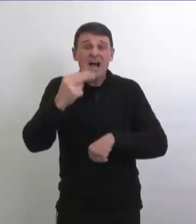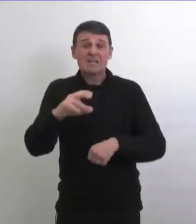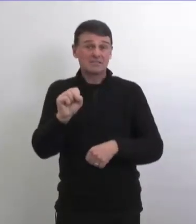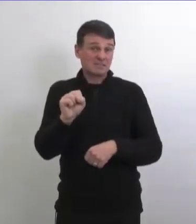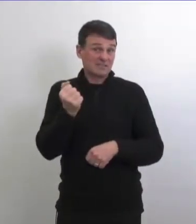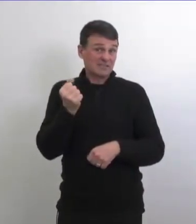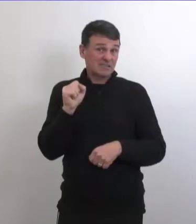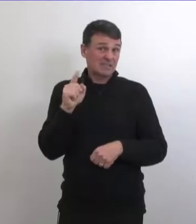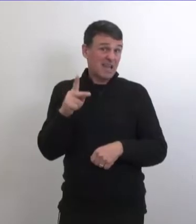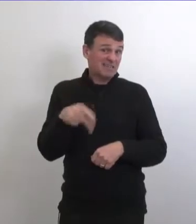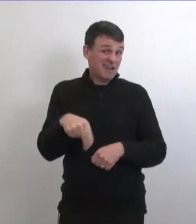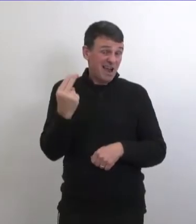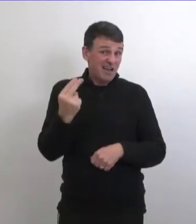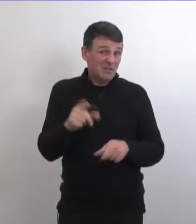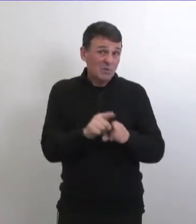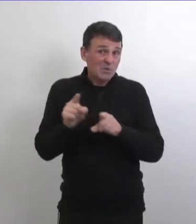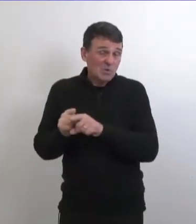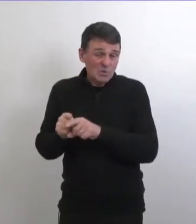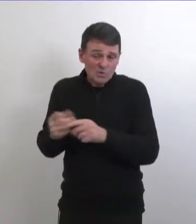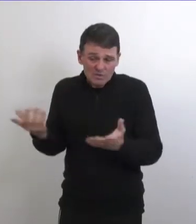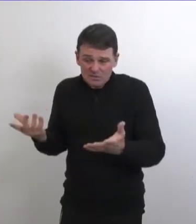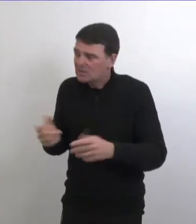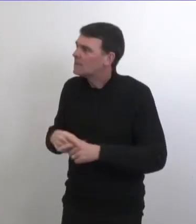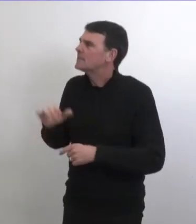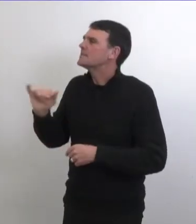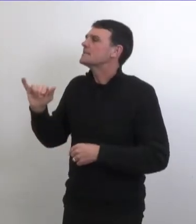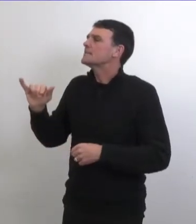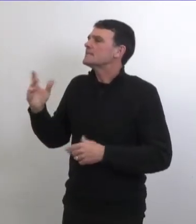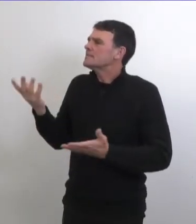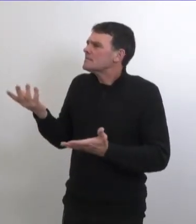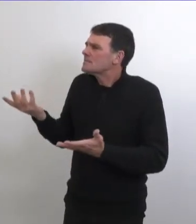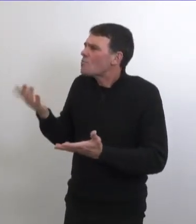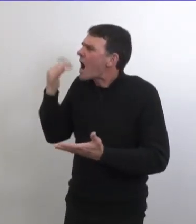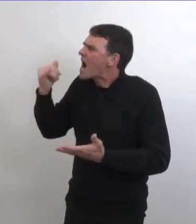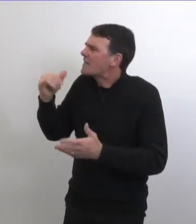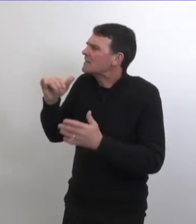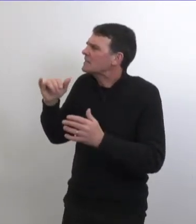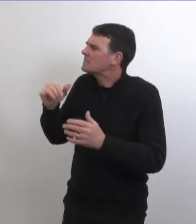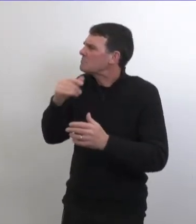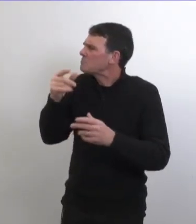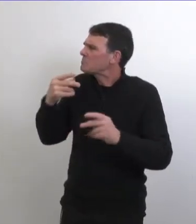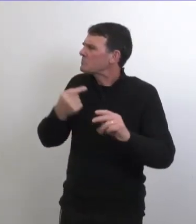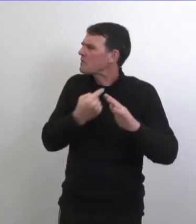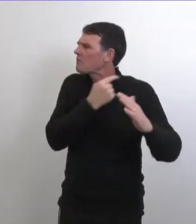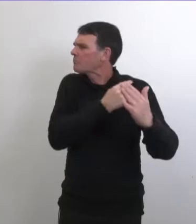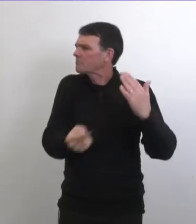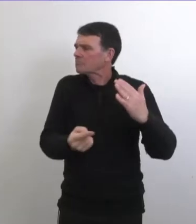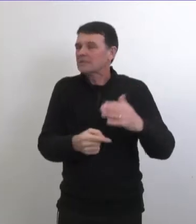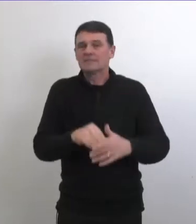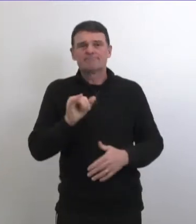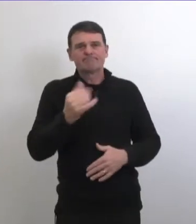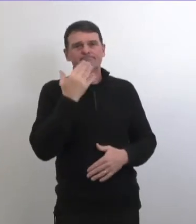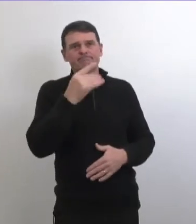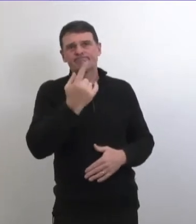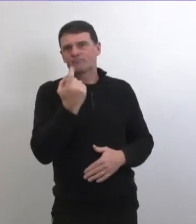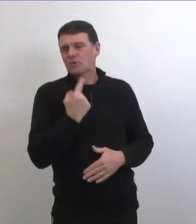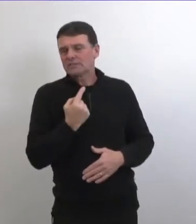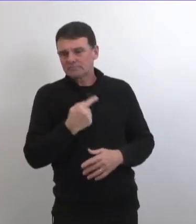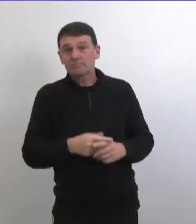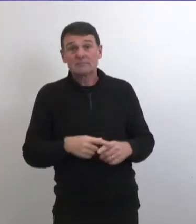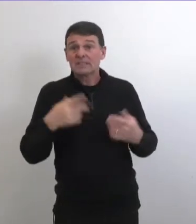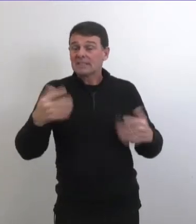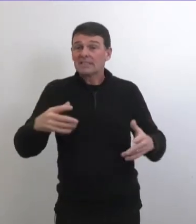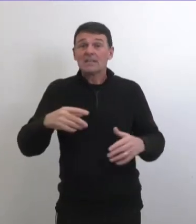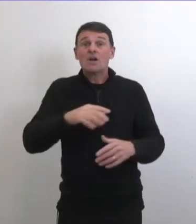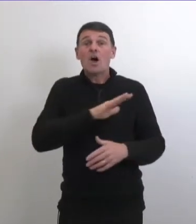on a énormément de nouveaux cas dans les régions de l'ouest comme l'alberta par exemple bonne question je crois que dans l'ensemble des provinces